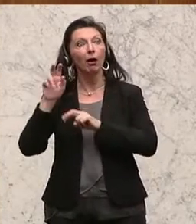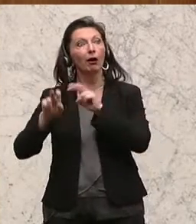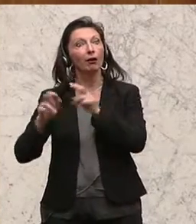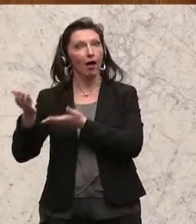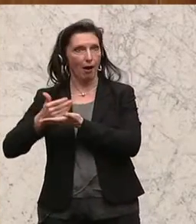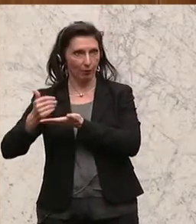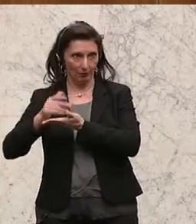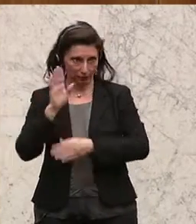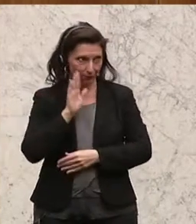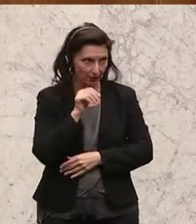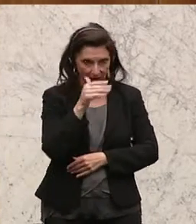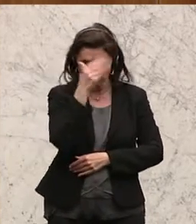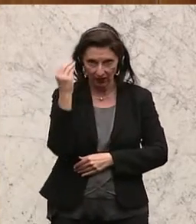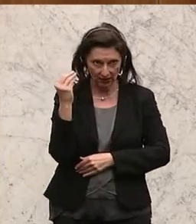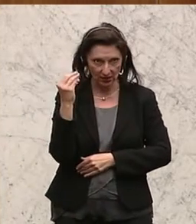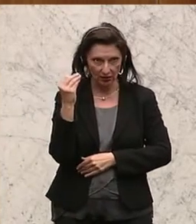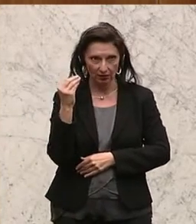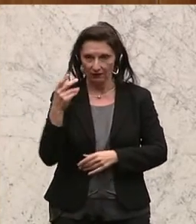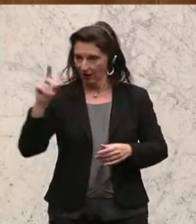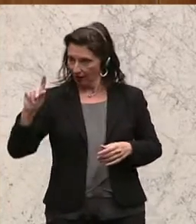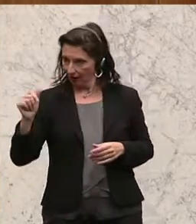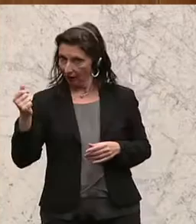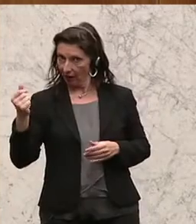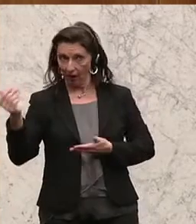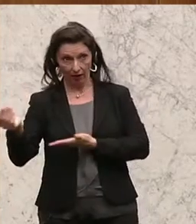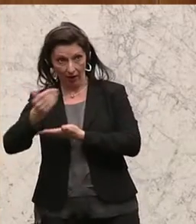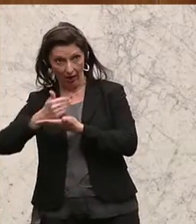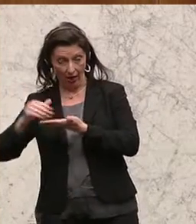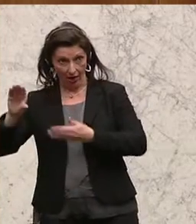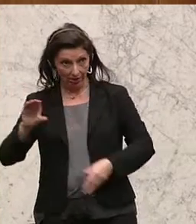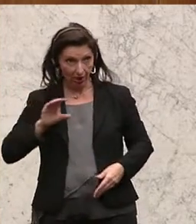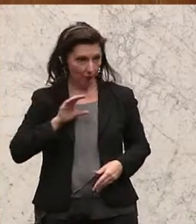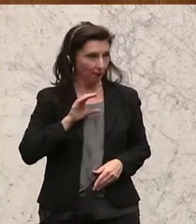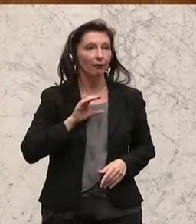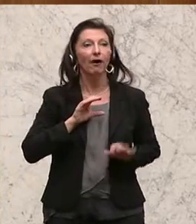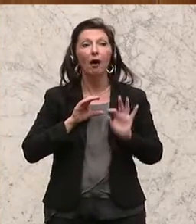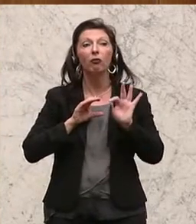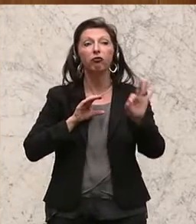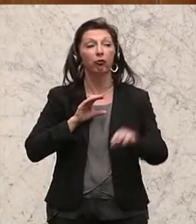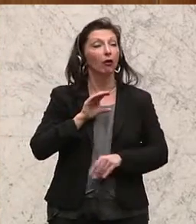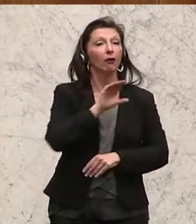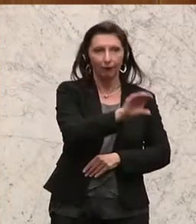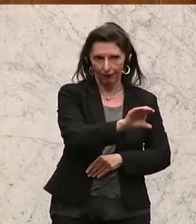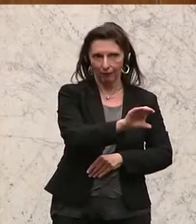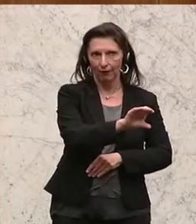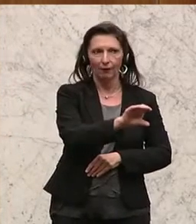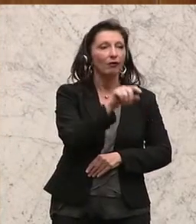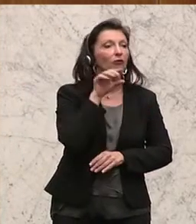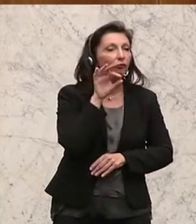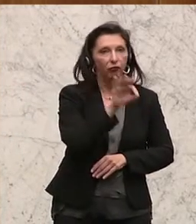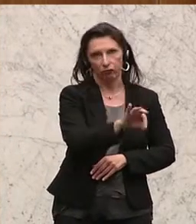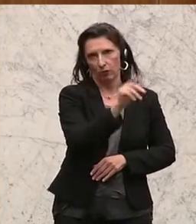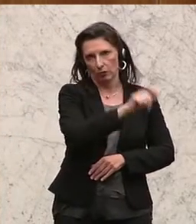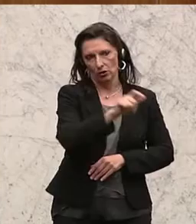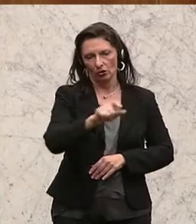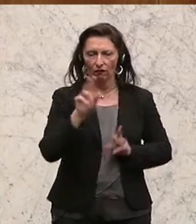vergessen. Das ist Umverteilung, die dann dort ankommt, wo sie ankommen soll, nämlich bei den Menschen, die